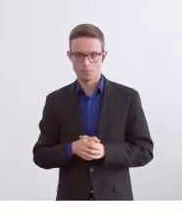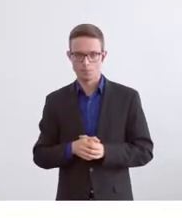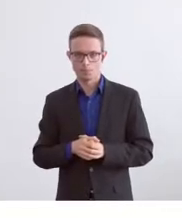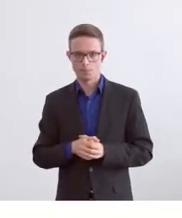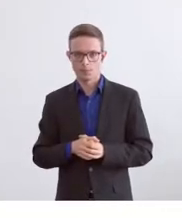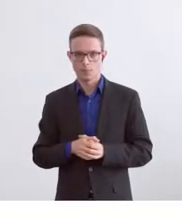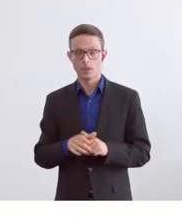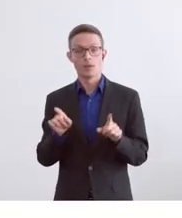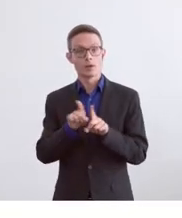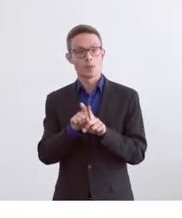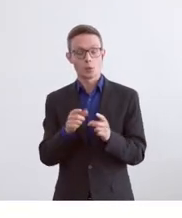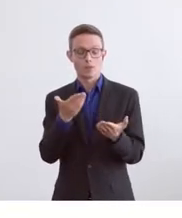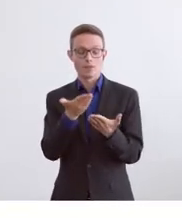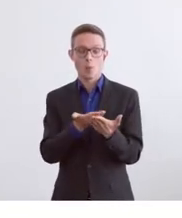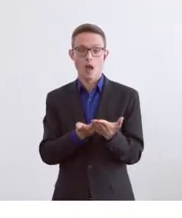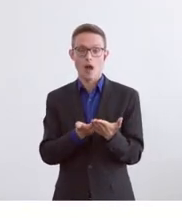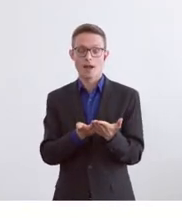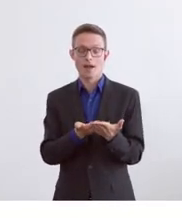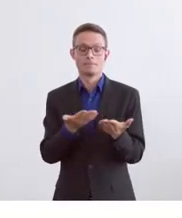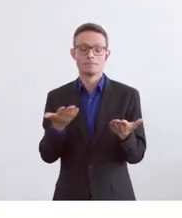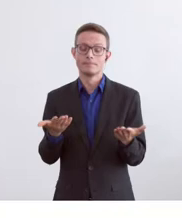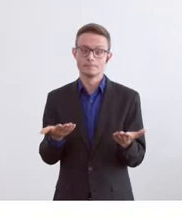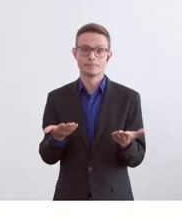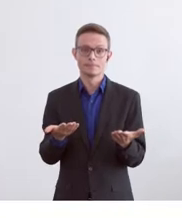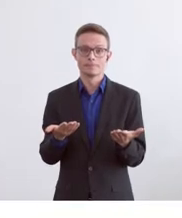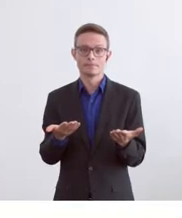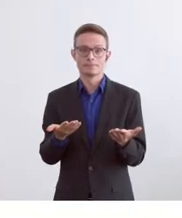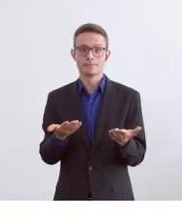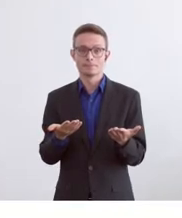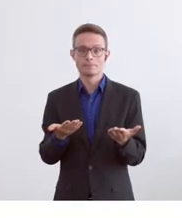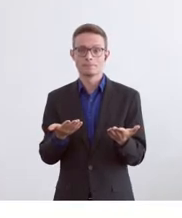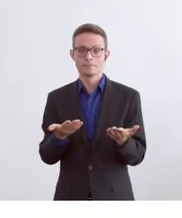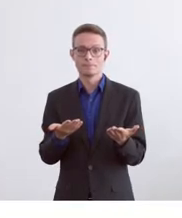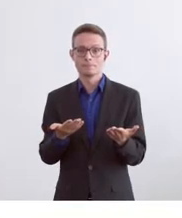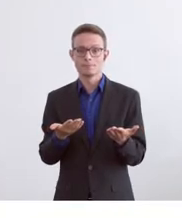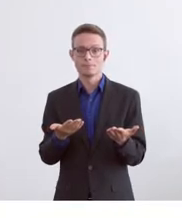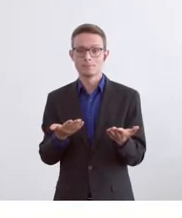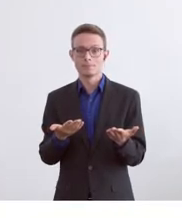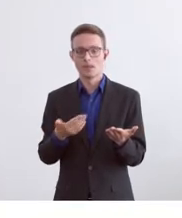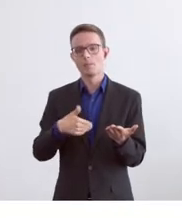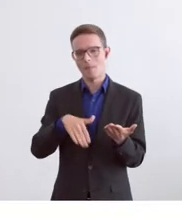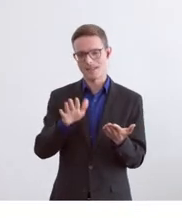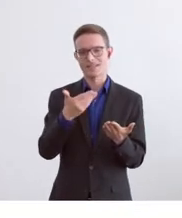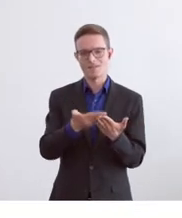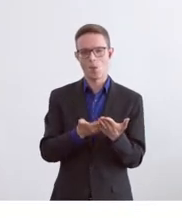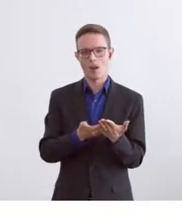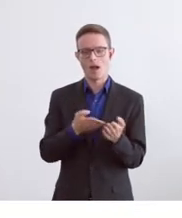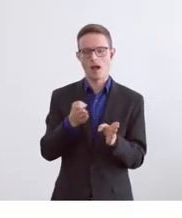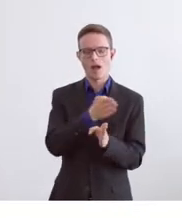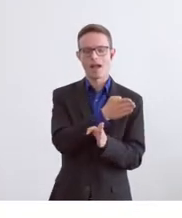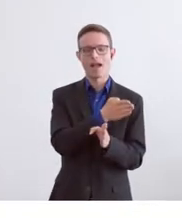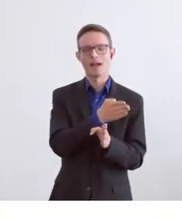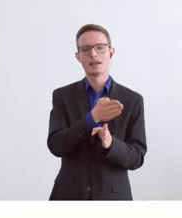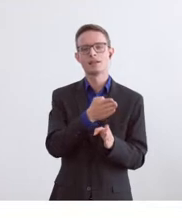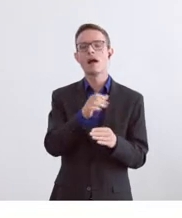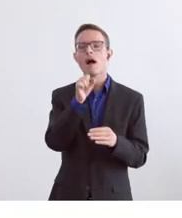Vorlage damit Schicksal, wo die meisten Vorlagen, wo es Wahl und Stimmrechte wollen,